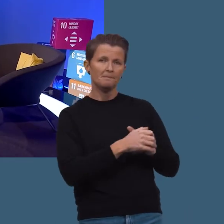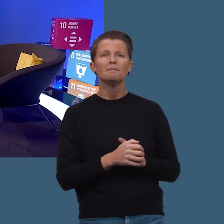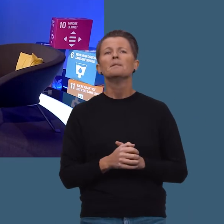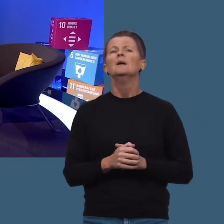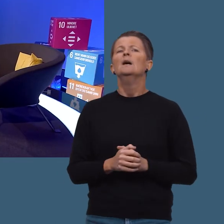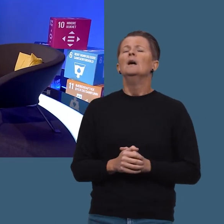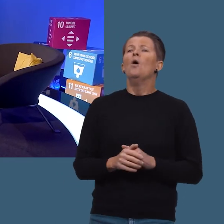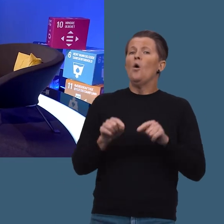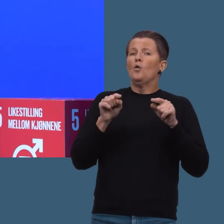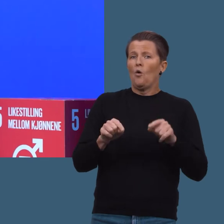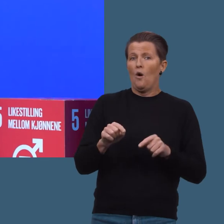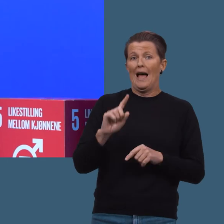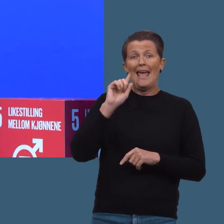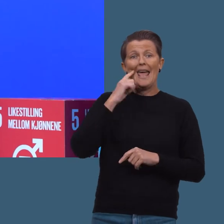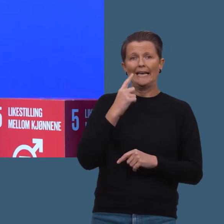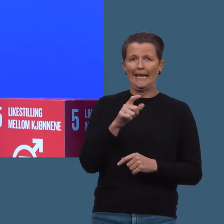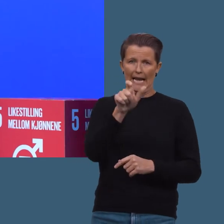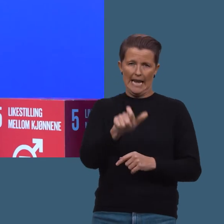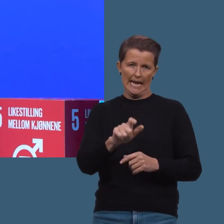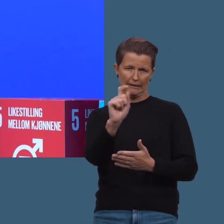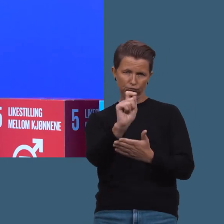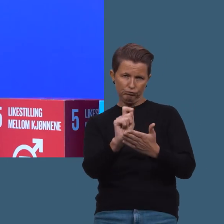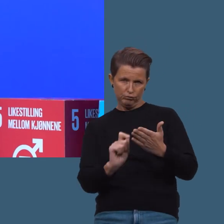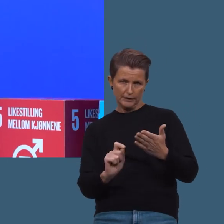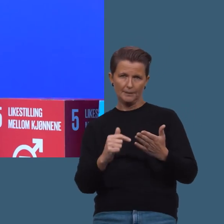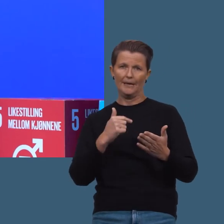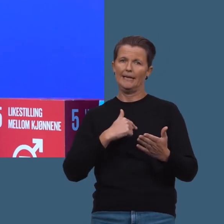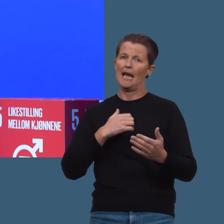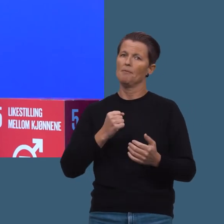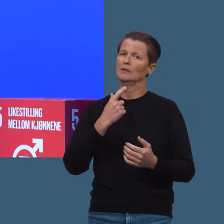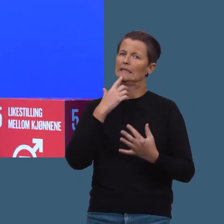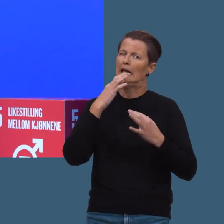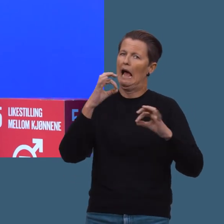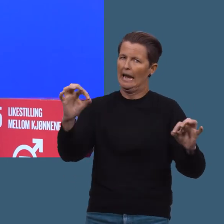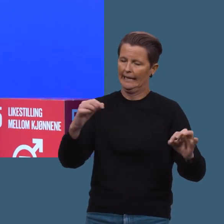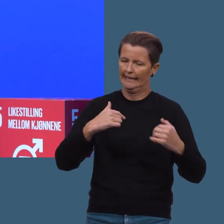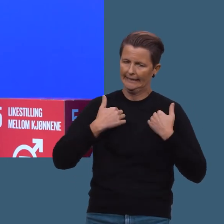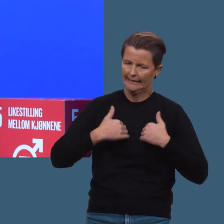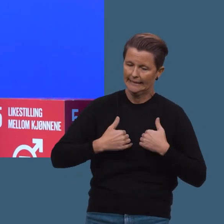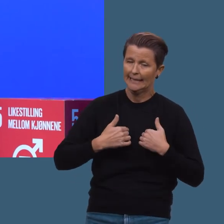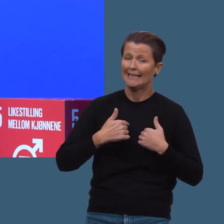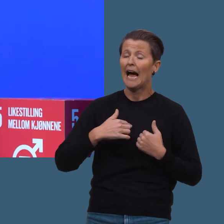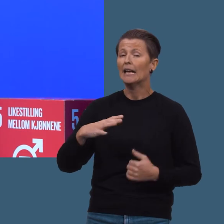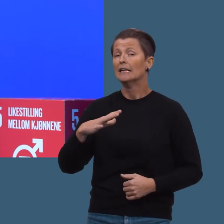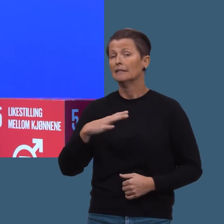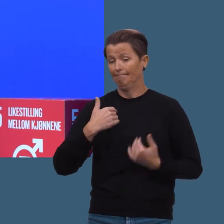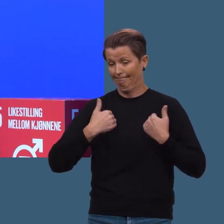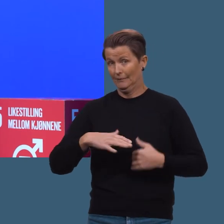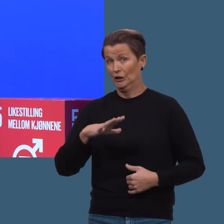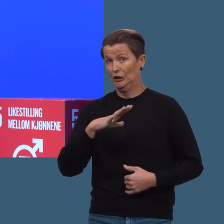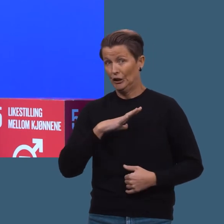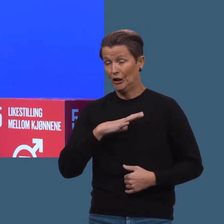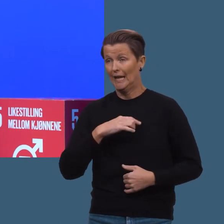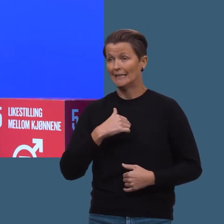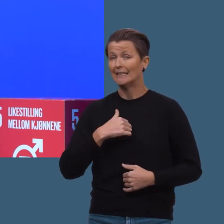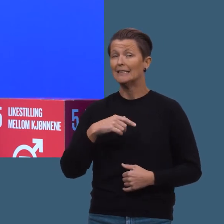bort i studio her. mens Egil gjør det så kan jo jeg være ærlig med dere der hjemme og si at jeg